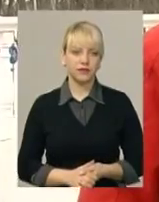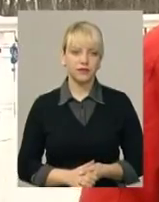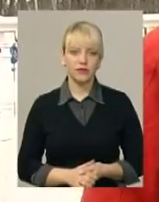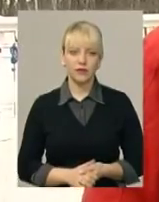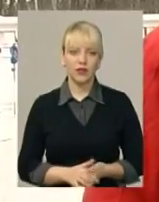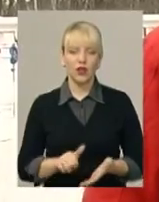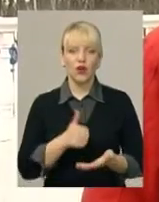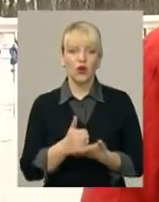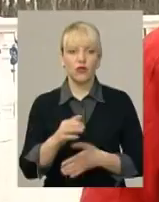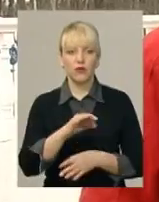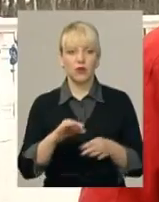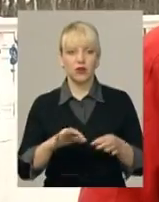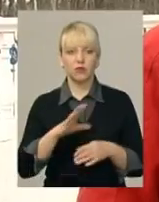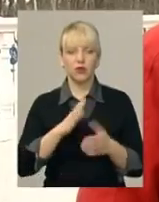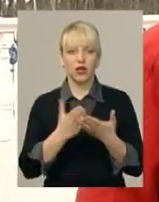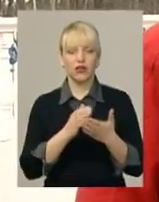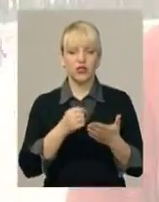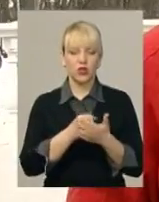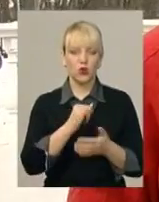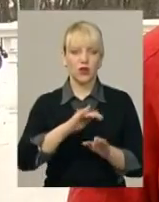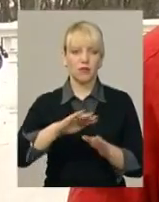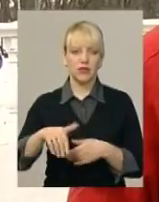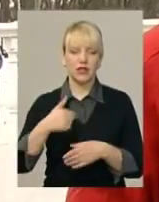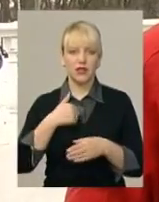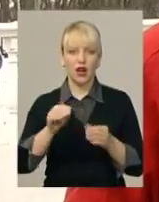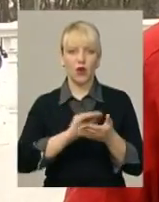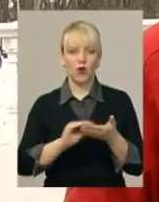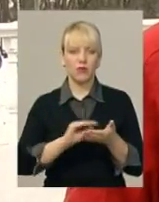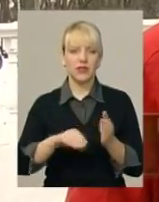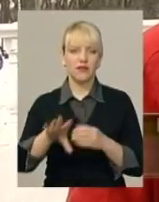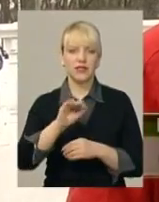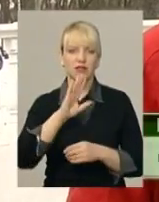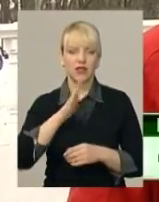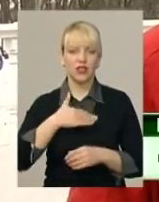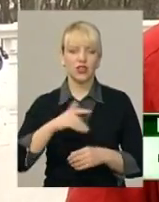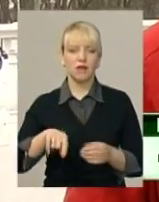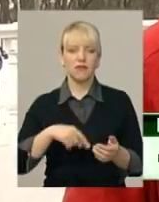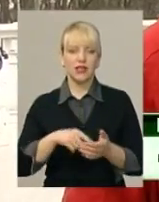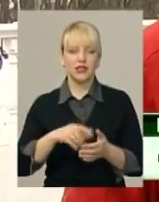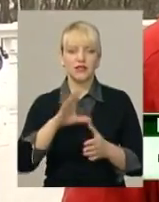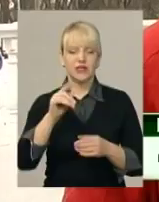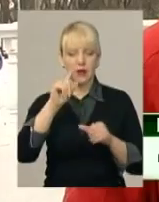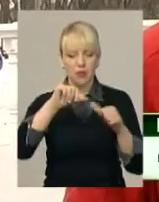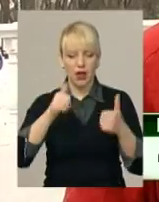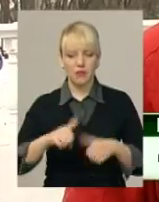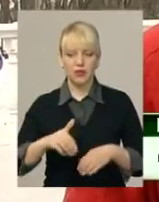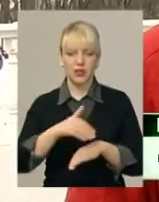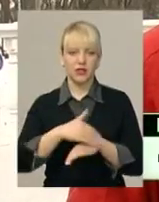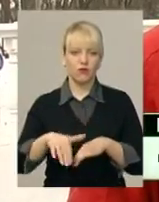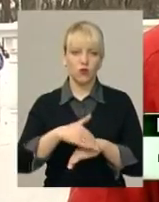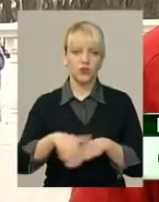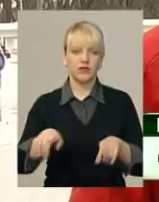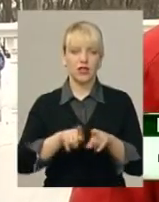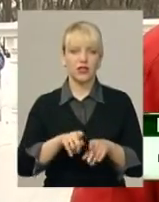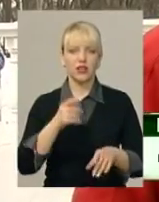Головним проєктом була книжка «До і після». Я описав все наше місто, бачу всі пам'ятники в вулиці, в